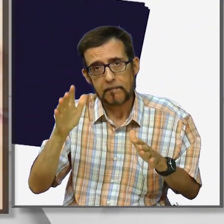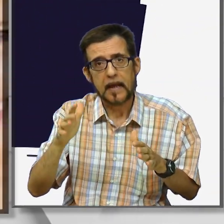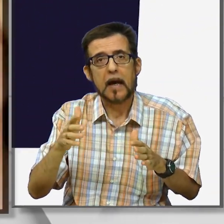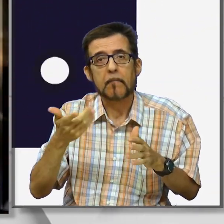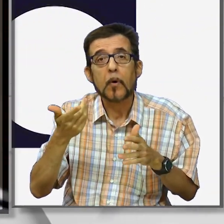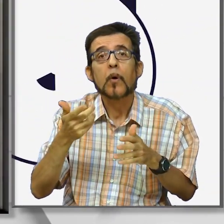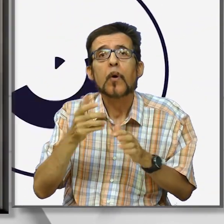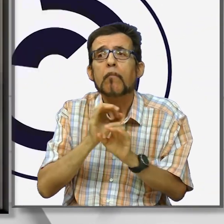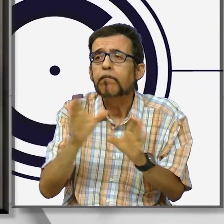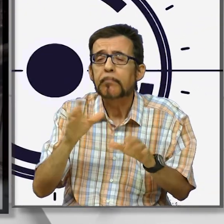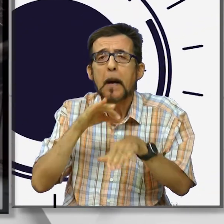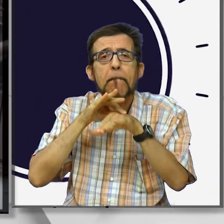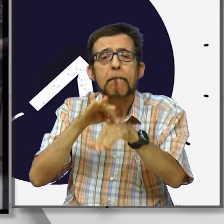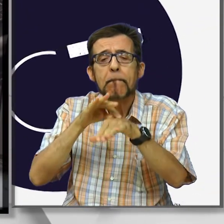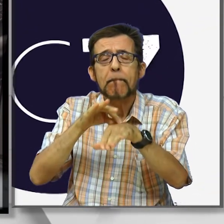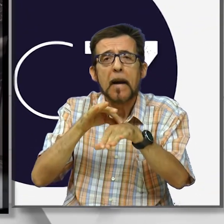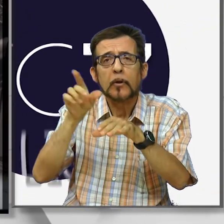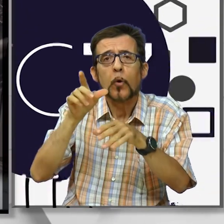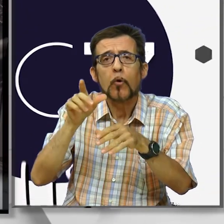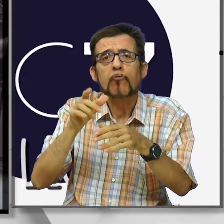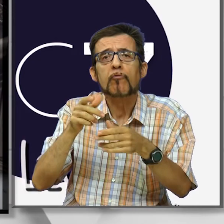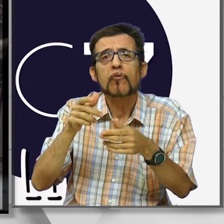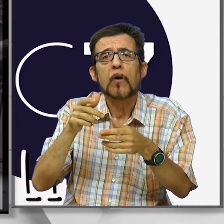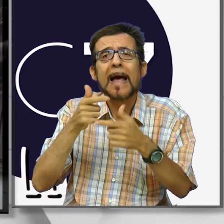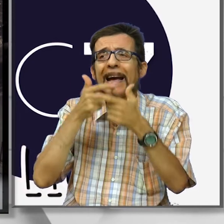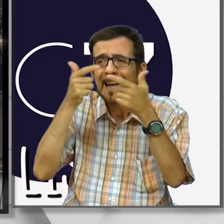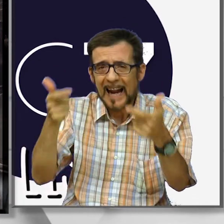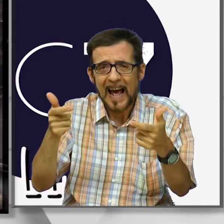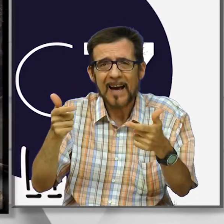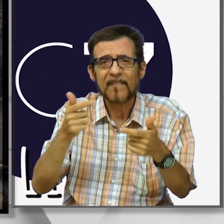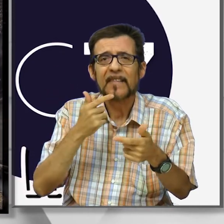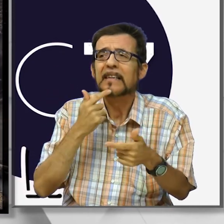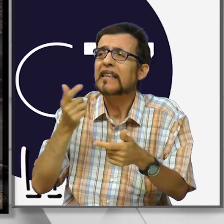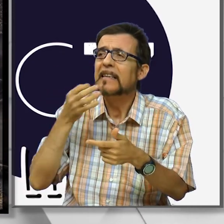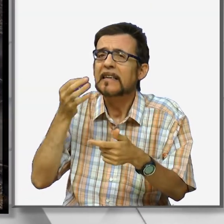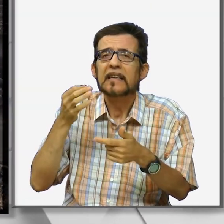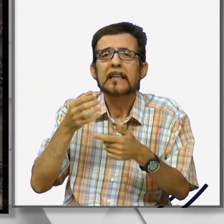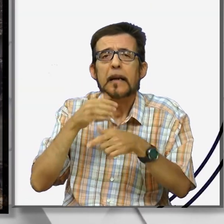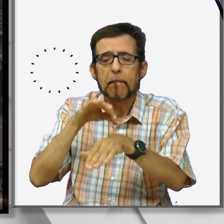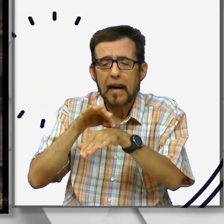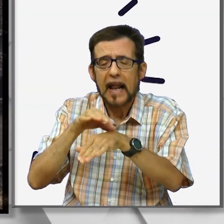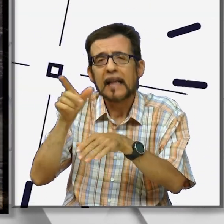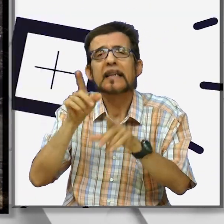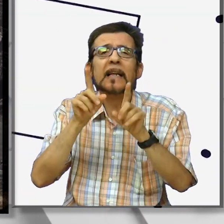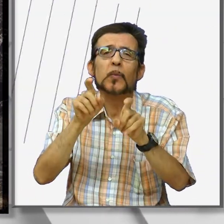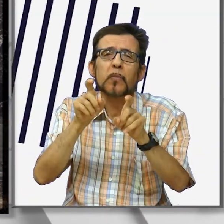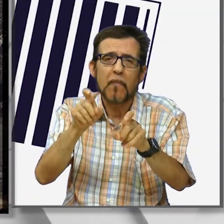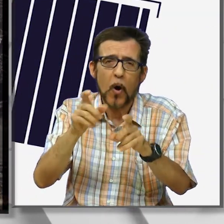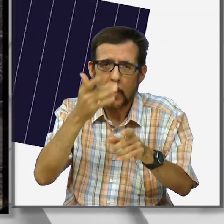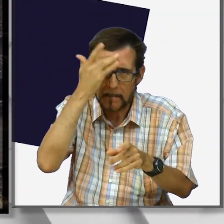le patologie più gravi che riguardano la salute delle donne, come per esempio le patologie tumorali